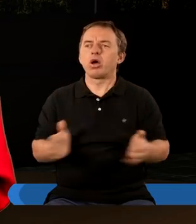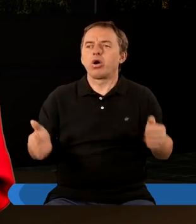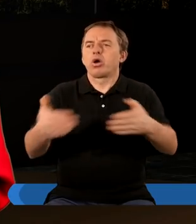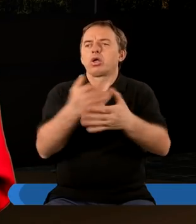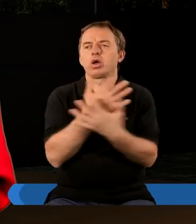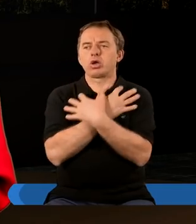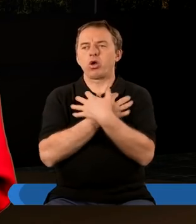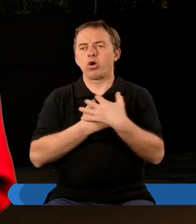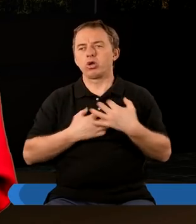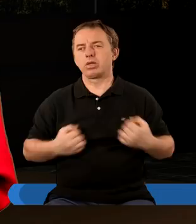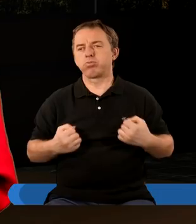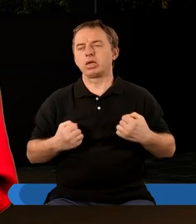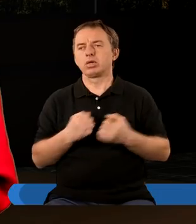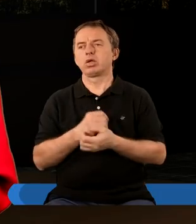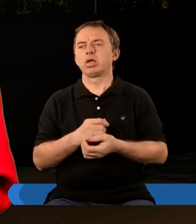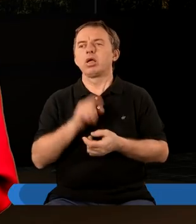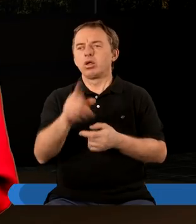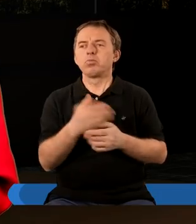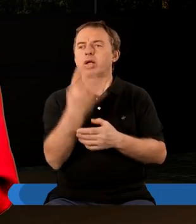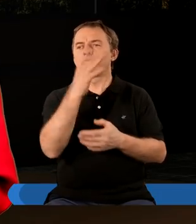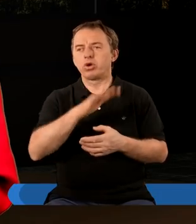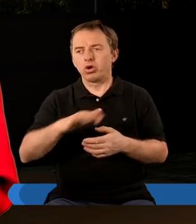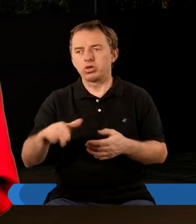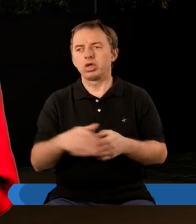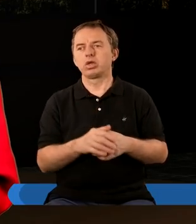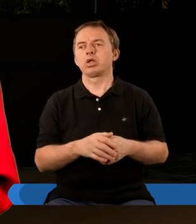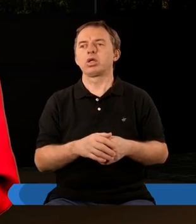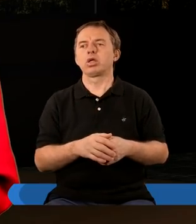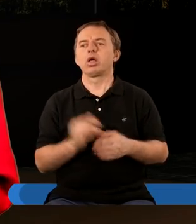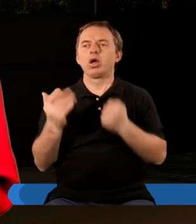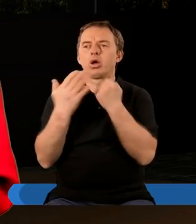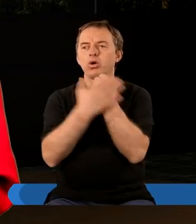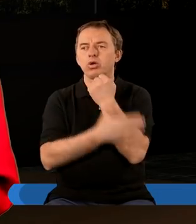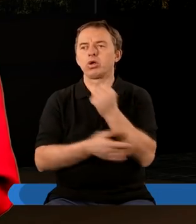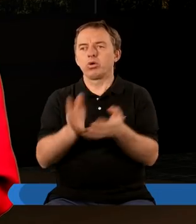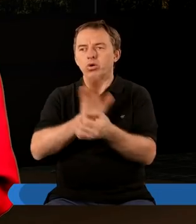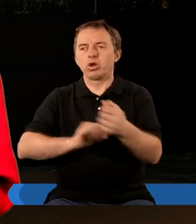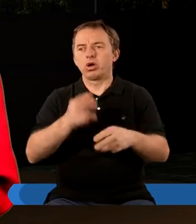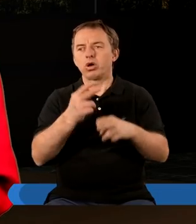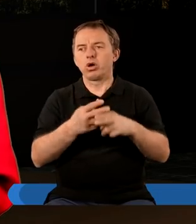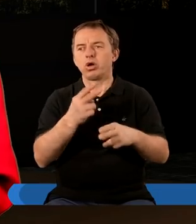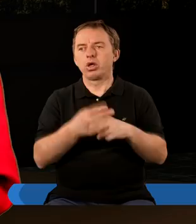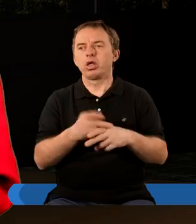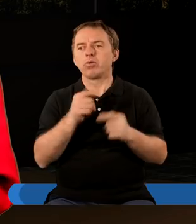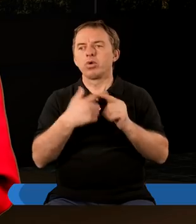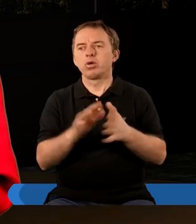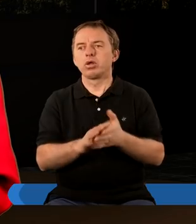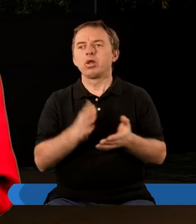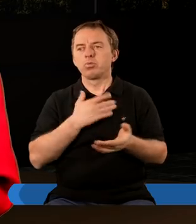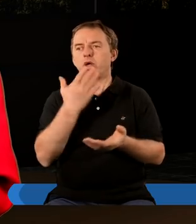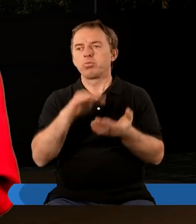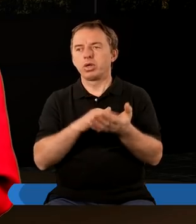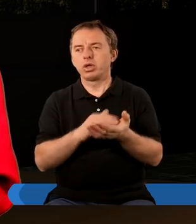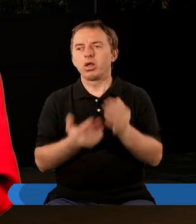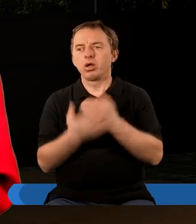wszechogarniającą rozpacz. Ona ma czworo dzieci i ostatnie dziecko urodziło się chore i w tym momencie miał